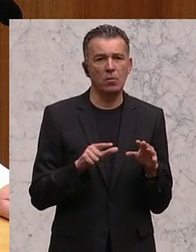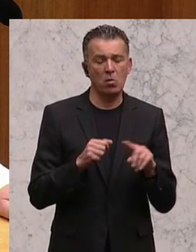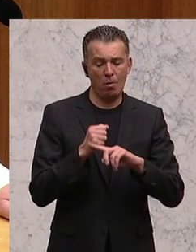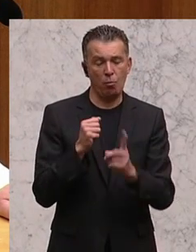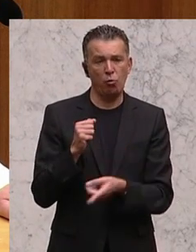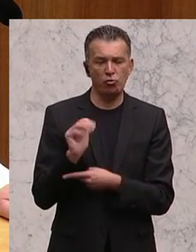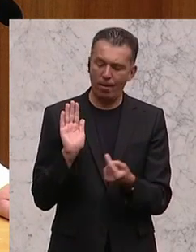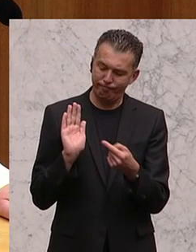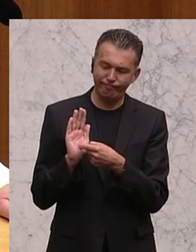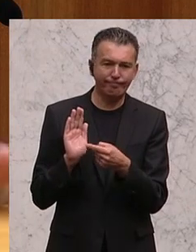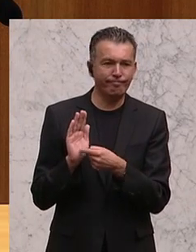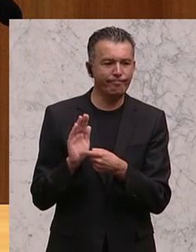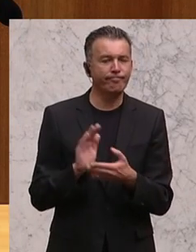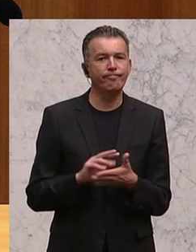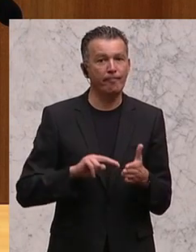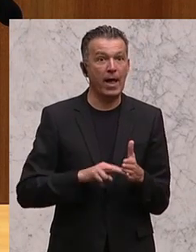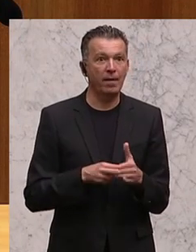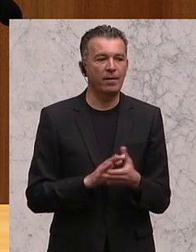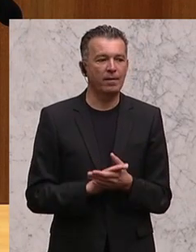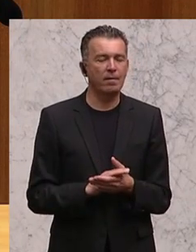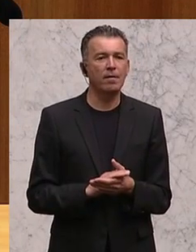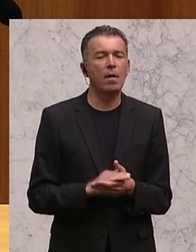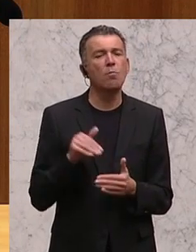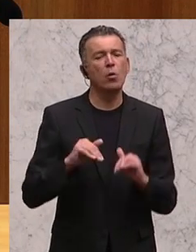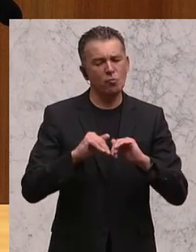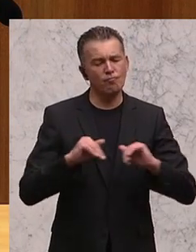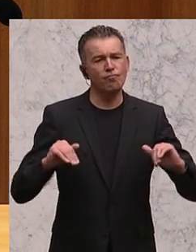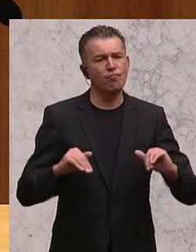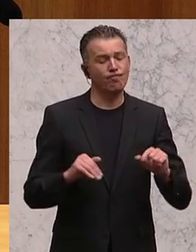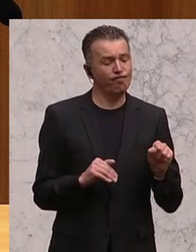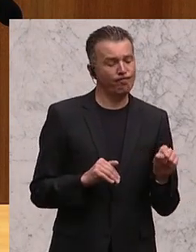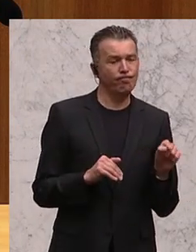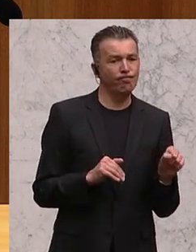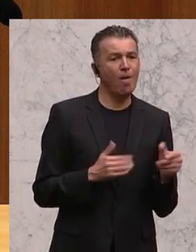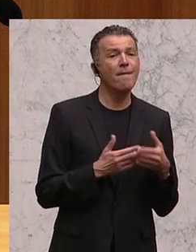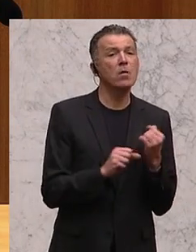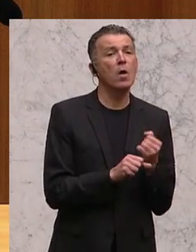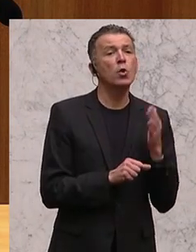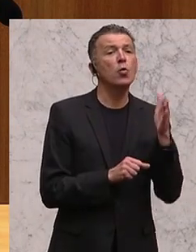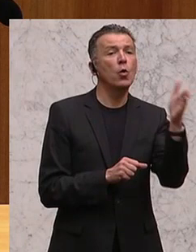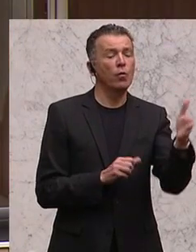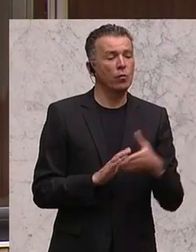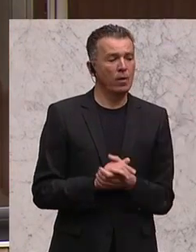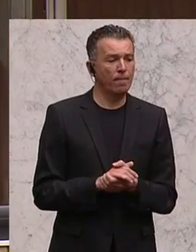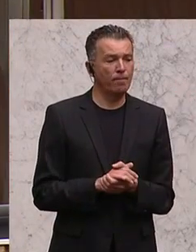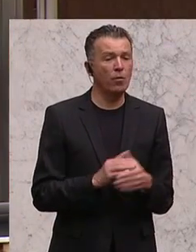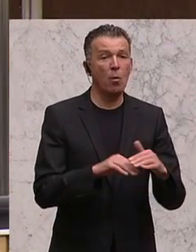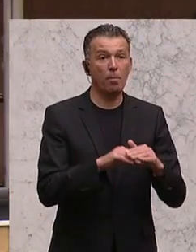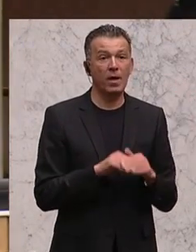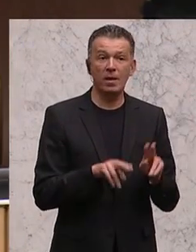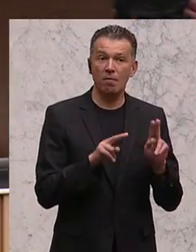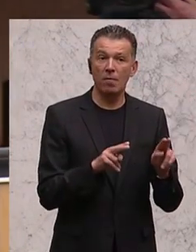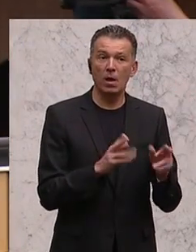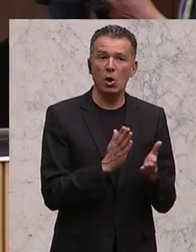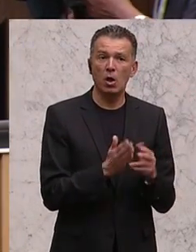ich glaube, wir müssen zwei Bereiche unterscheiden. Das eine ist, was macht man in der Zukunft, wenn die Briten tatsächlich